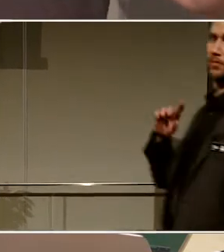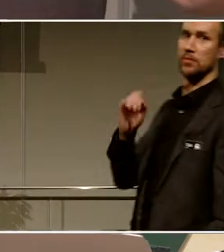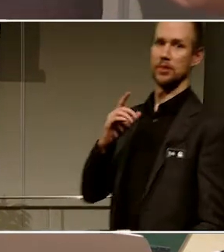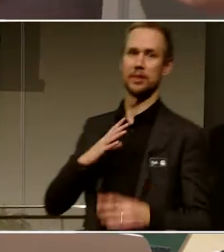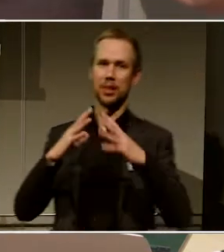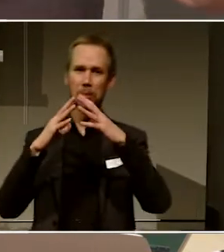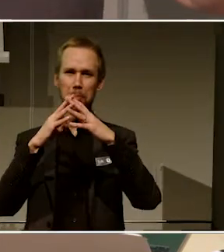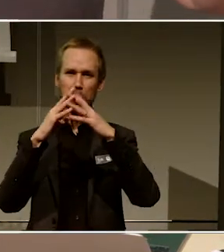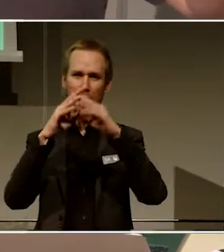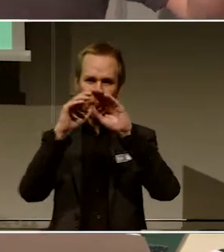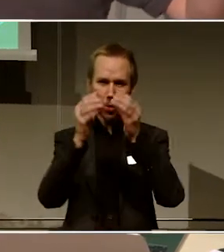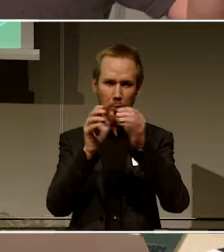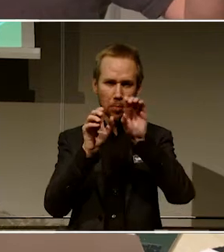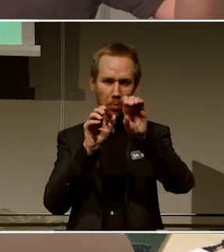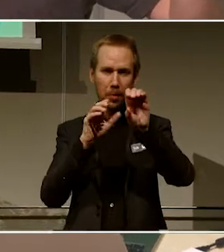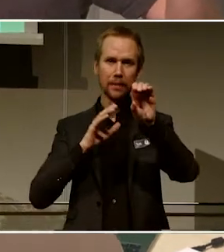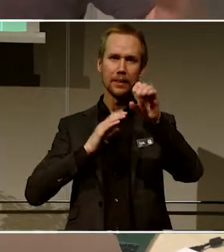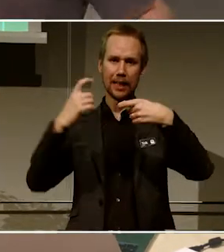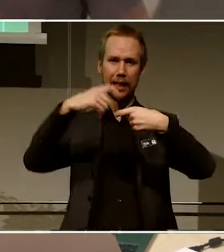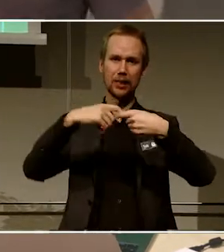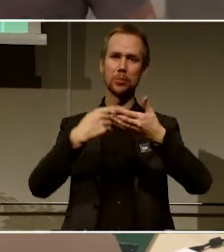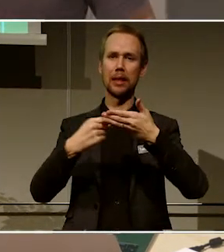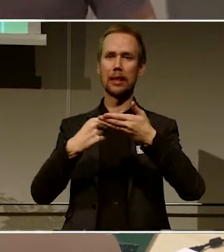så finns det en länk som heter introduktionskurs